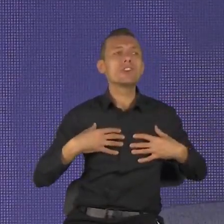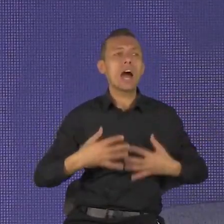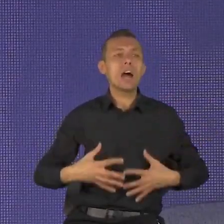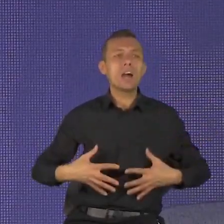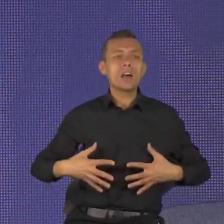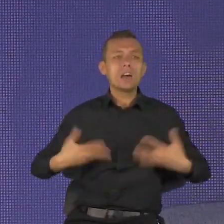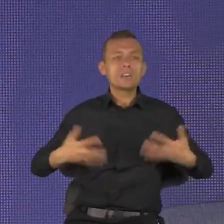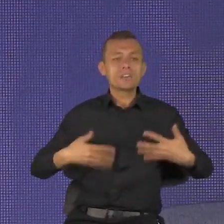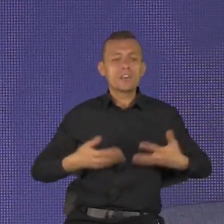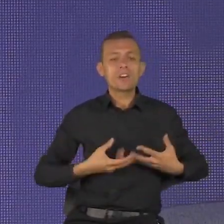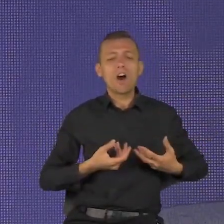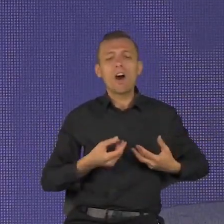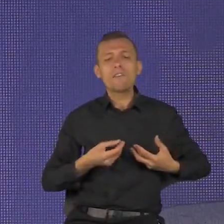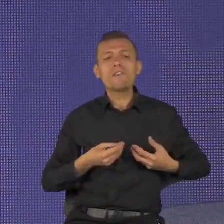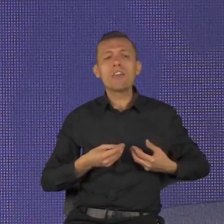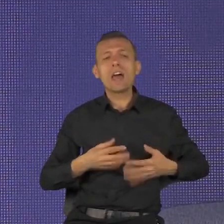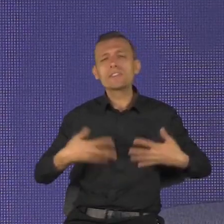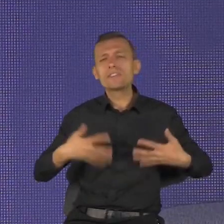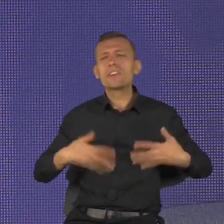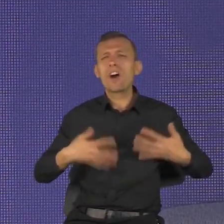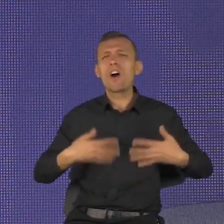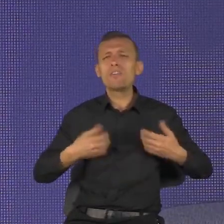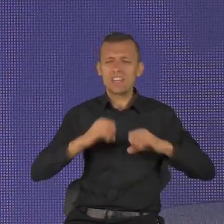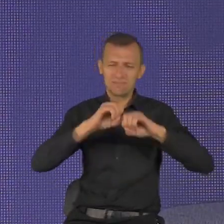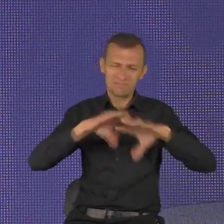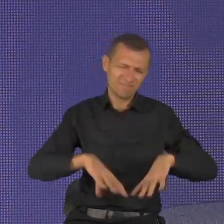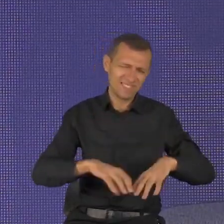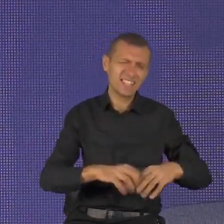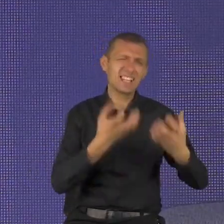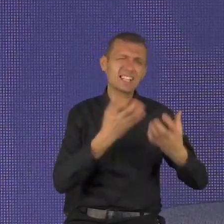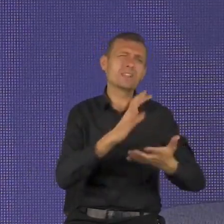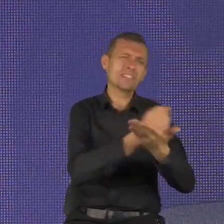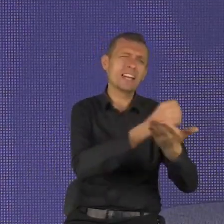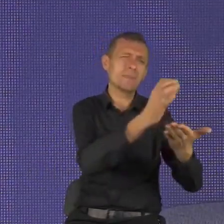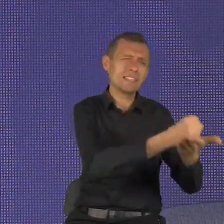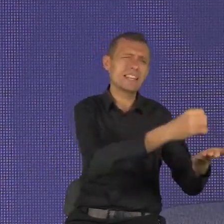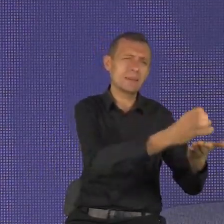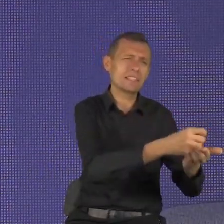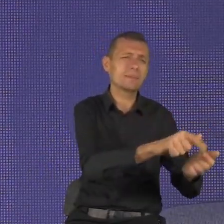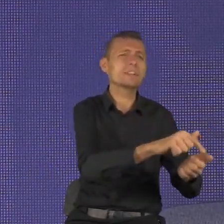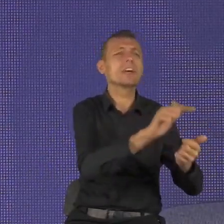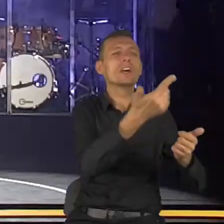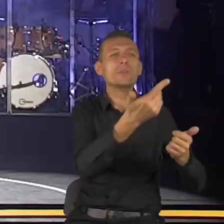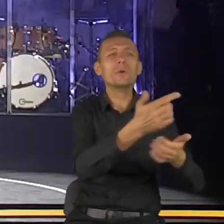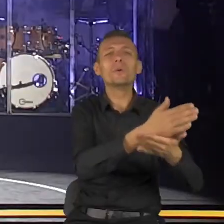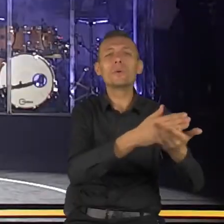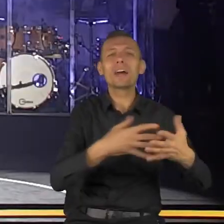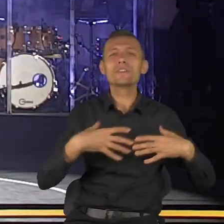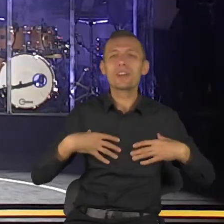pieniądze, a w drugiej połowie swojego życia poświęcają zdobyte pieniądze, by odzyskać zdrowie.